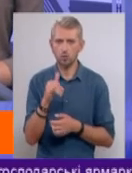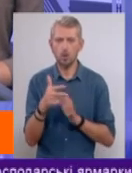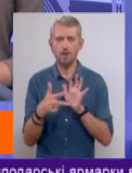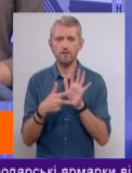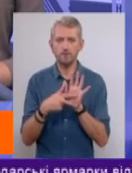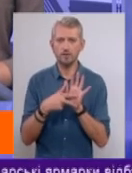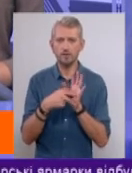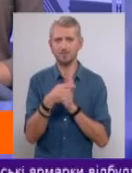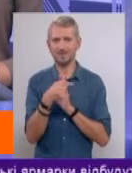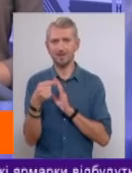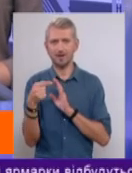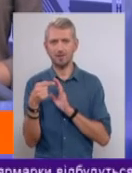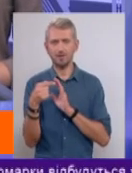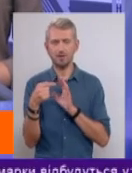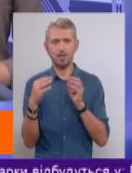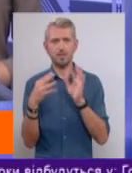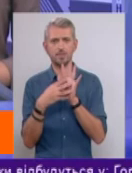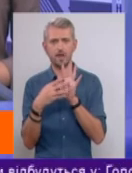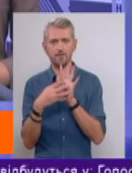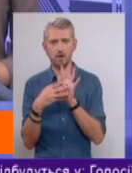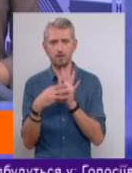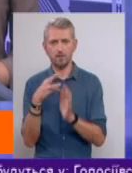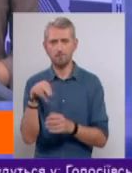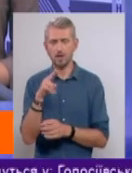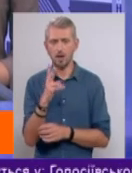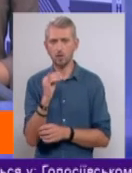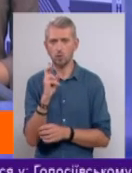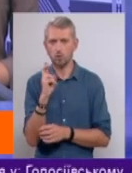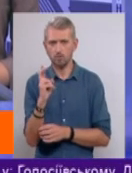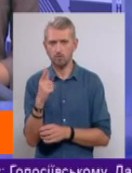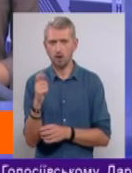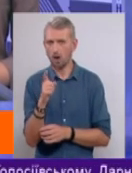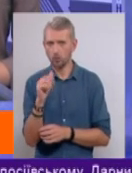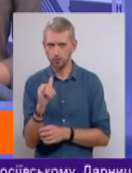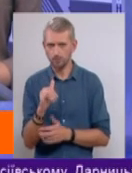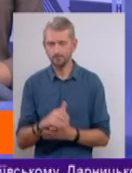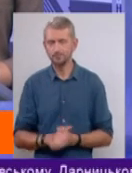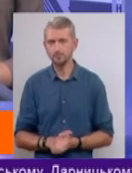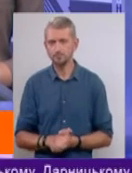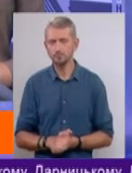-9 мільярдів кубометрів газу.